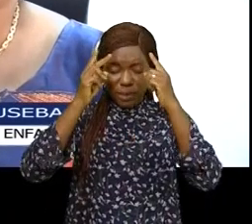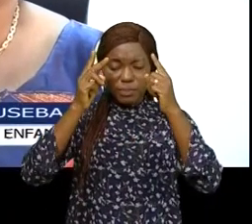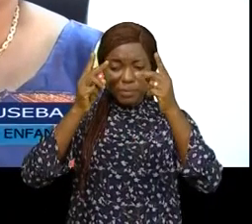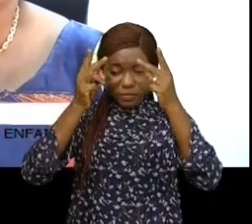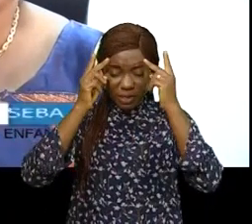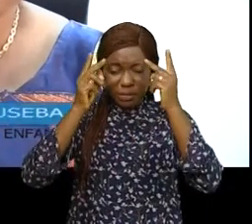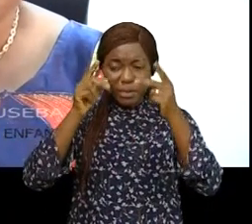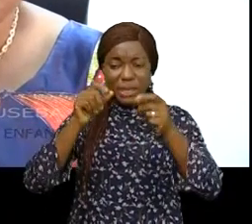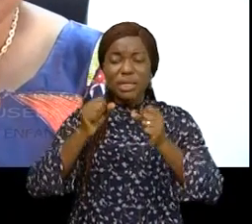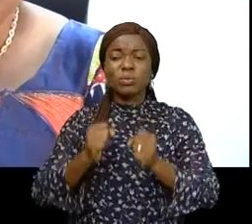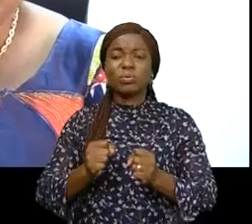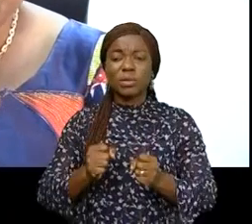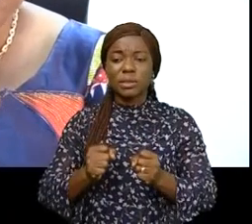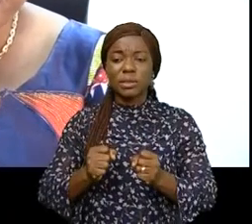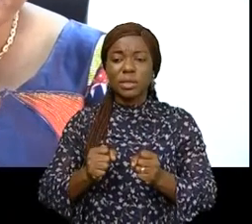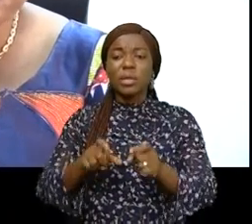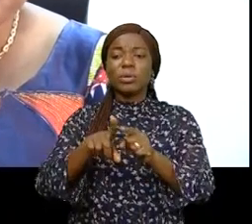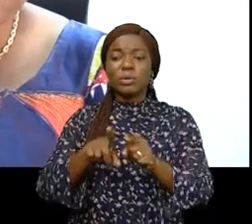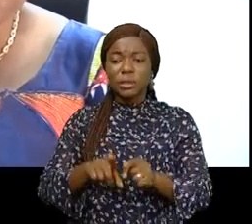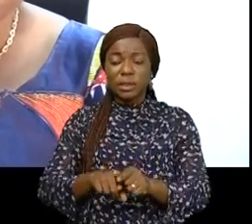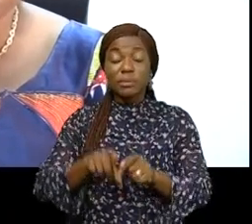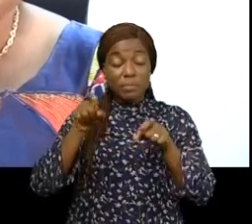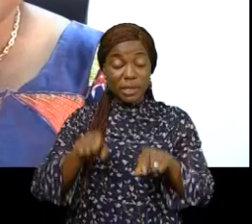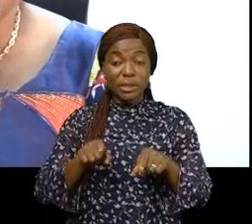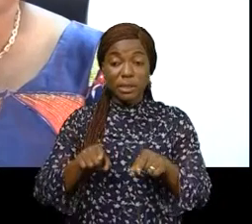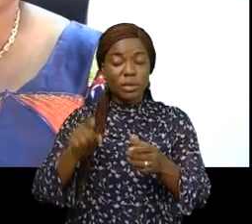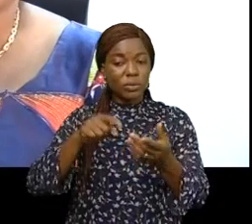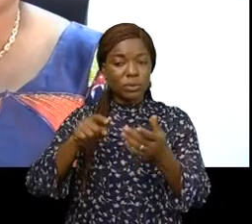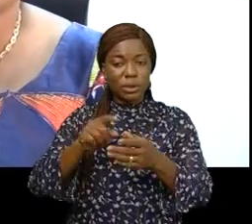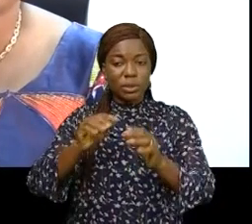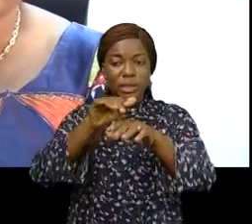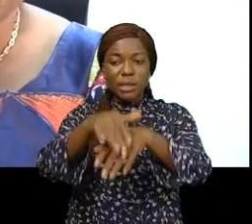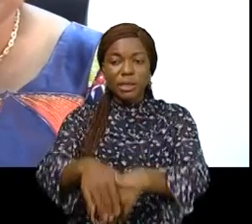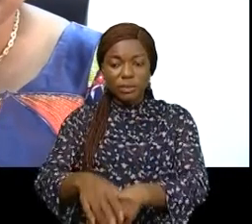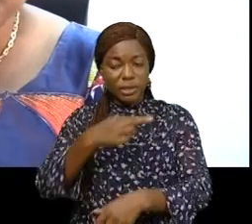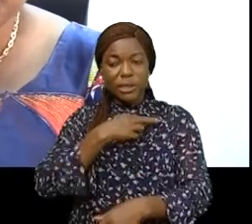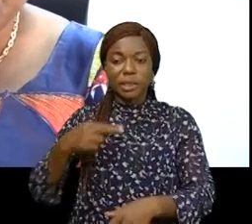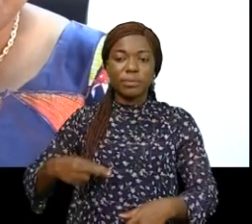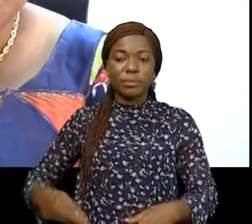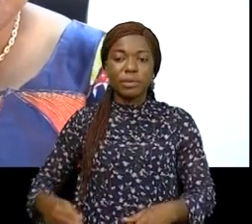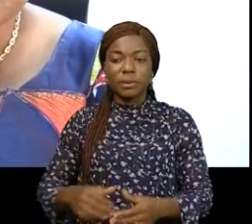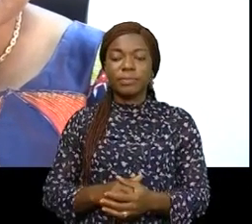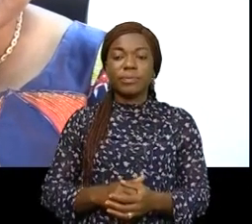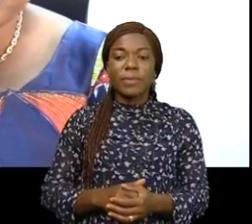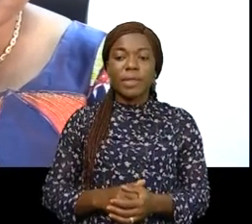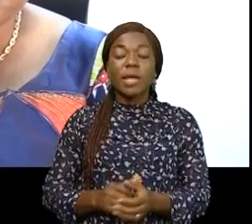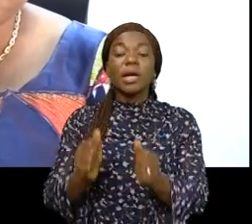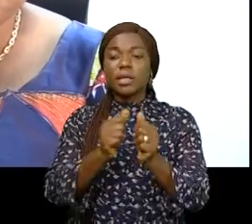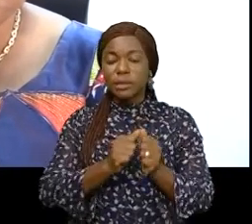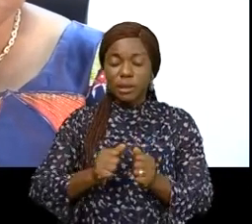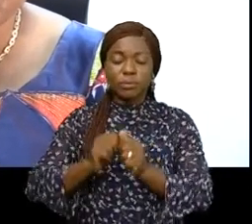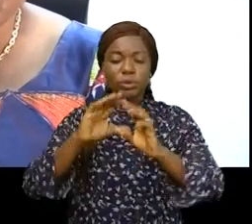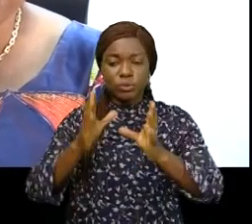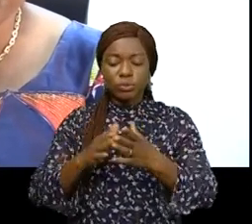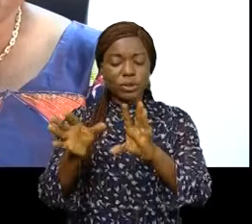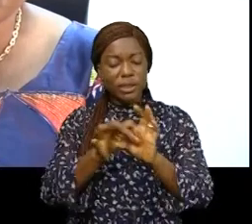Elles ne sont pas seules. Elles peuvent désormais compter sur l'engagement de la République. Ensemble, tous